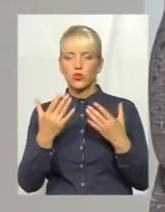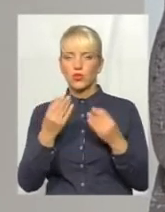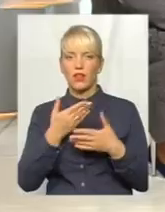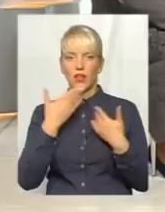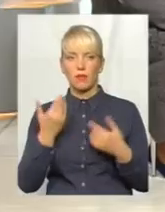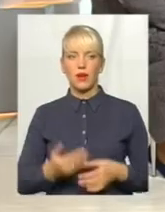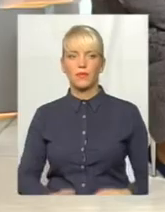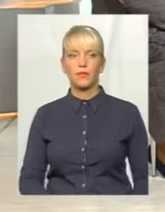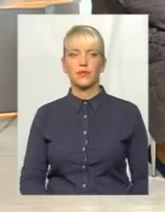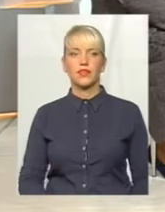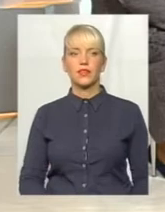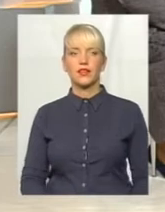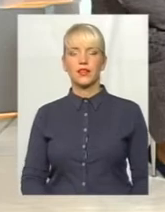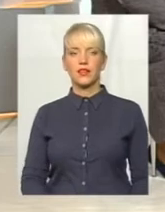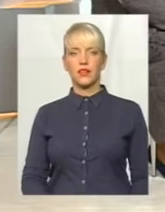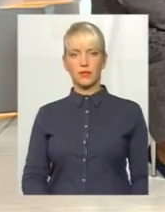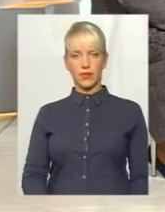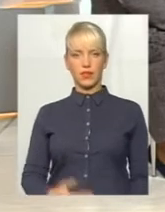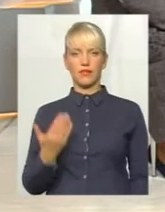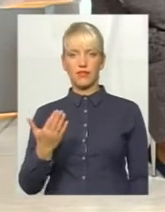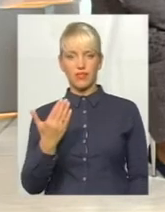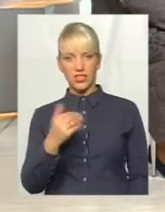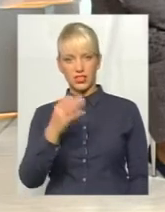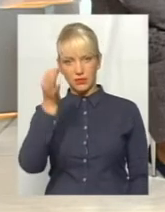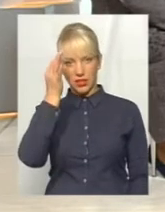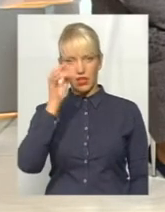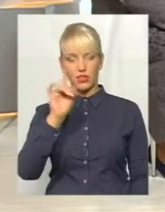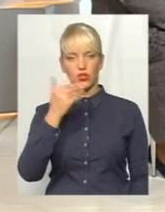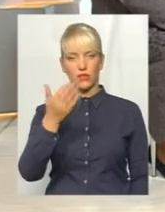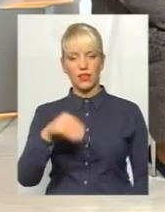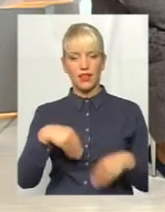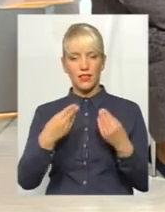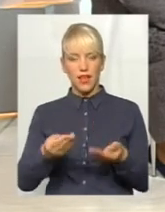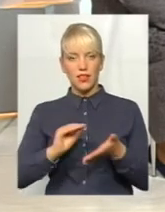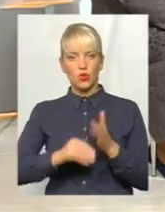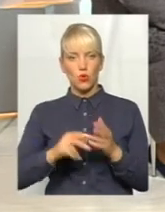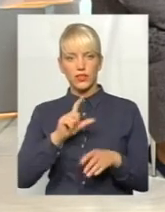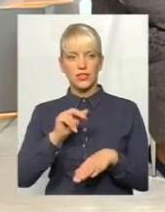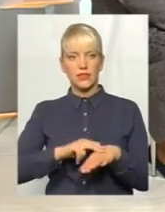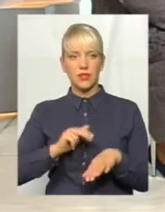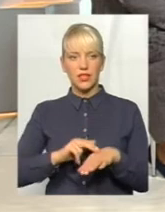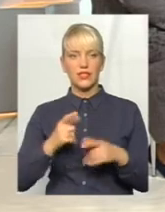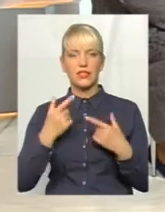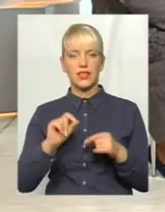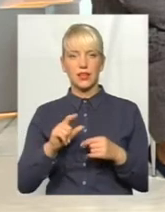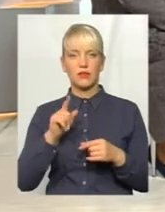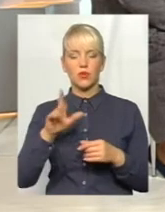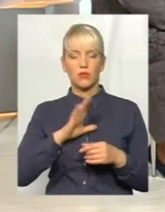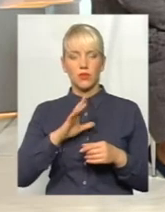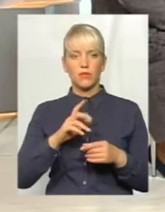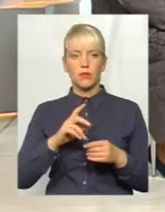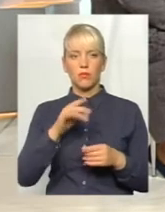Валентина, ви ще надали довідку з міліції тоді? я надавала довідку з міліції до суду,